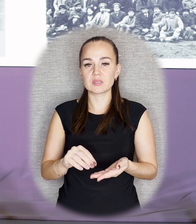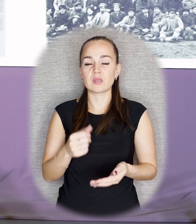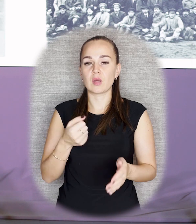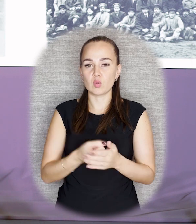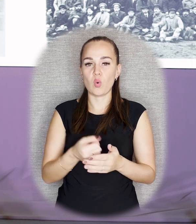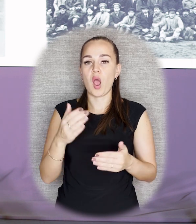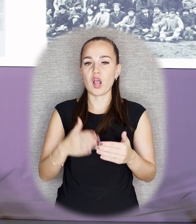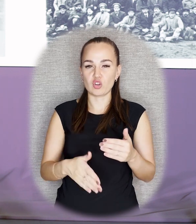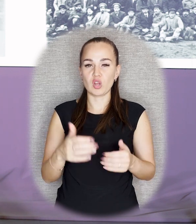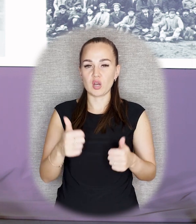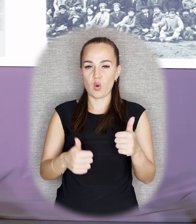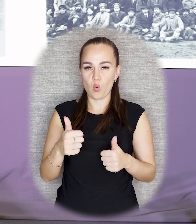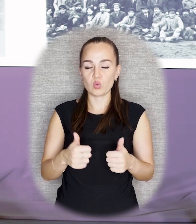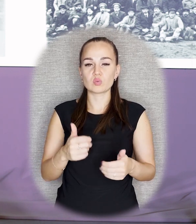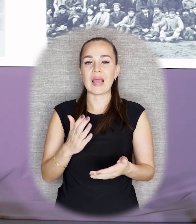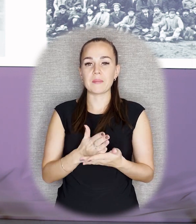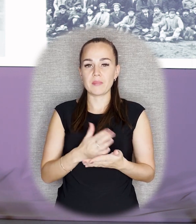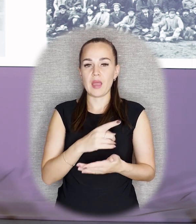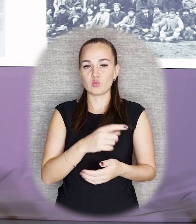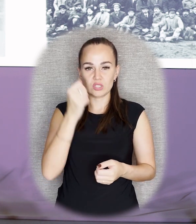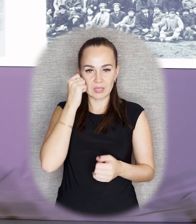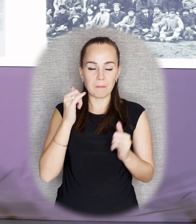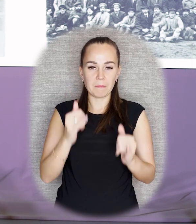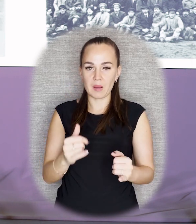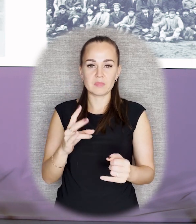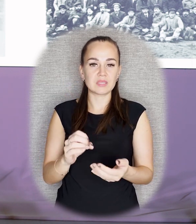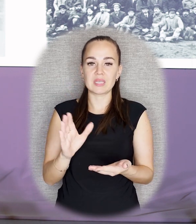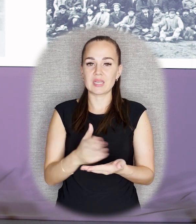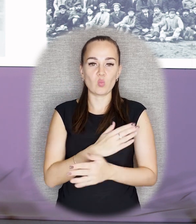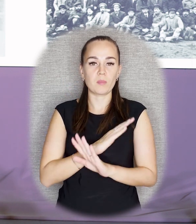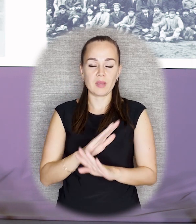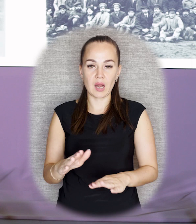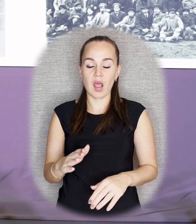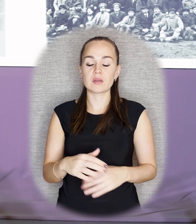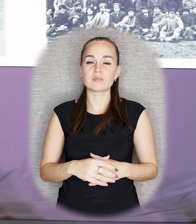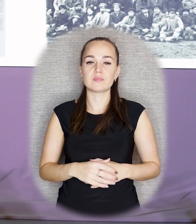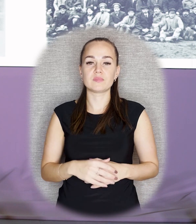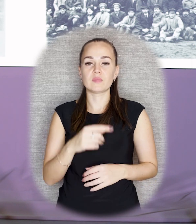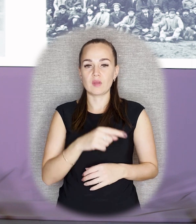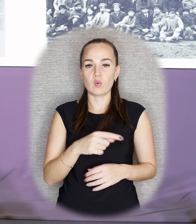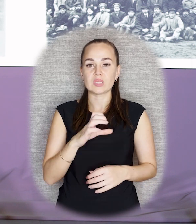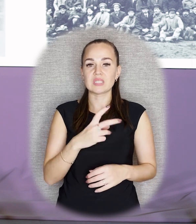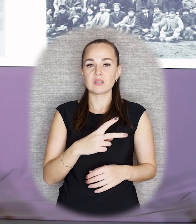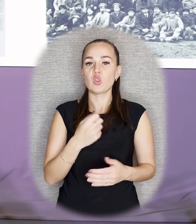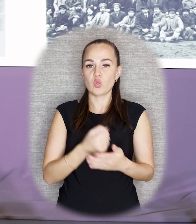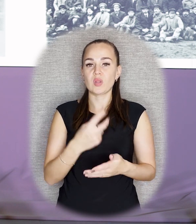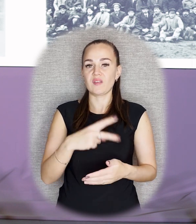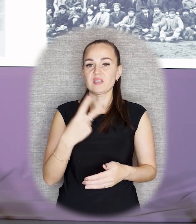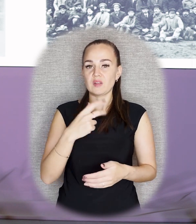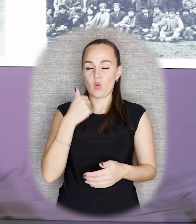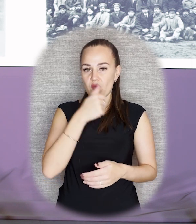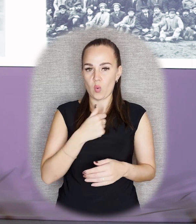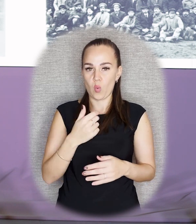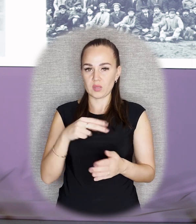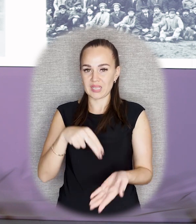вплоть до окончания конкурса имеющийся памятник не снимать. Что говорит нам о том, что памятник простоял до 1922